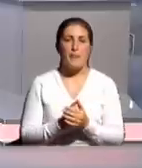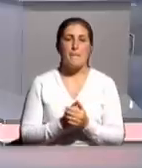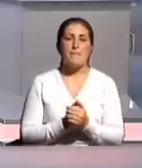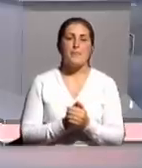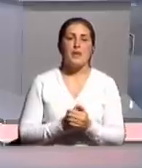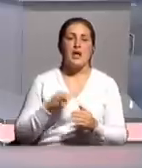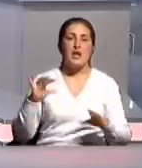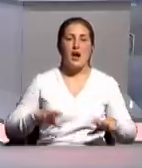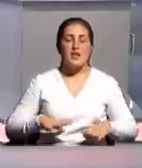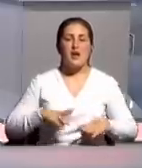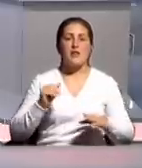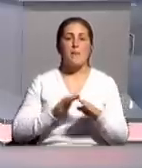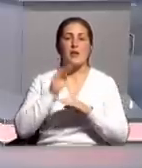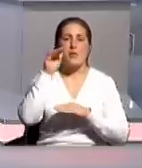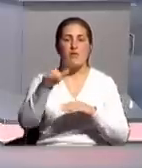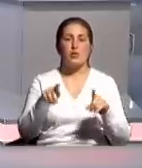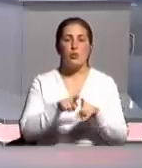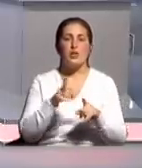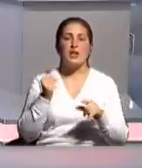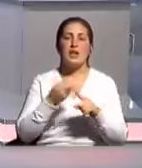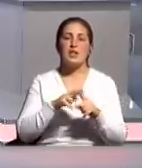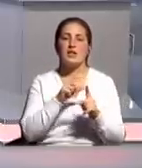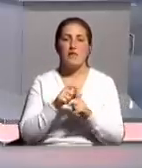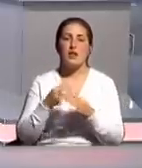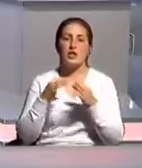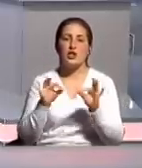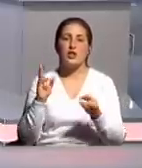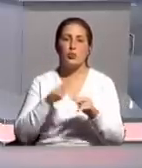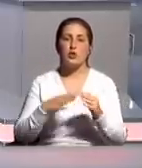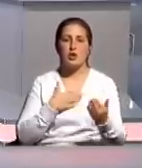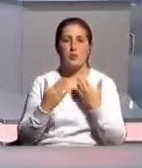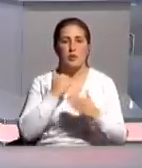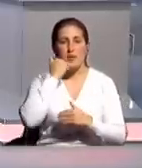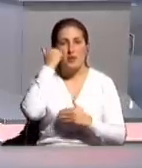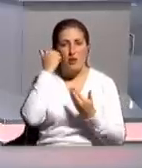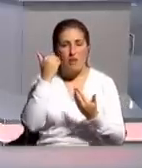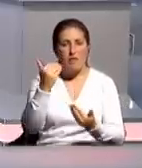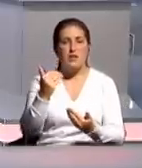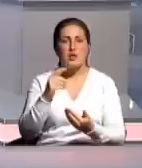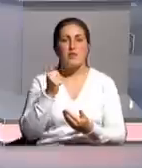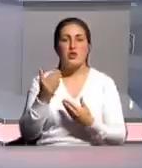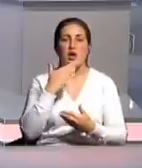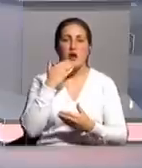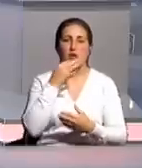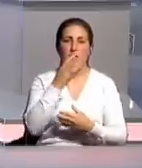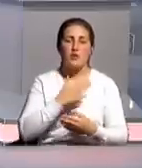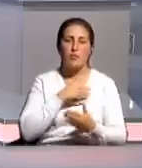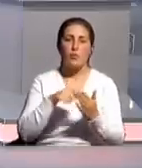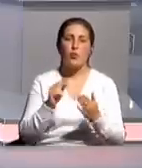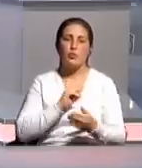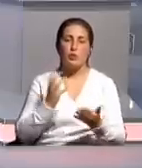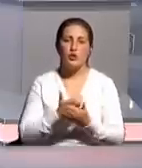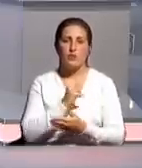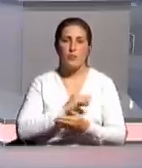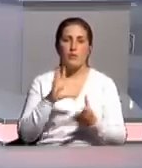конейной переправе тоже. На этих словах разрешите закончить наше общение. Поблагодарите вас за ваши ответы на наши вопросы. Пожелайте удачи в